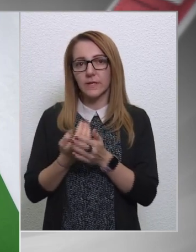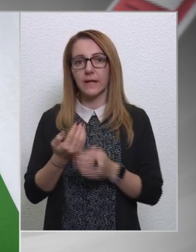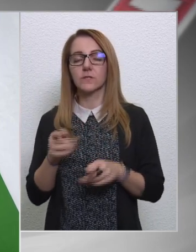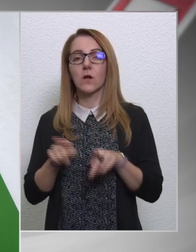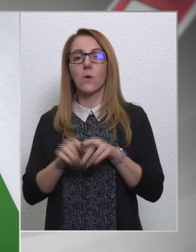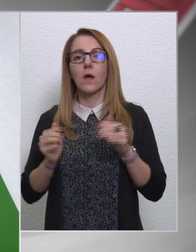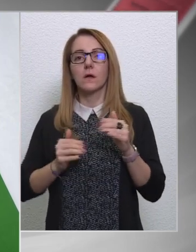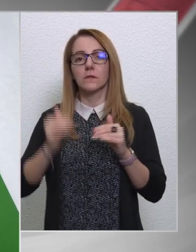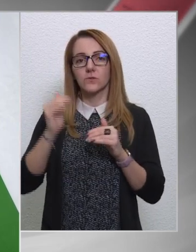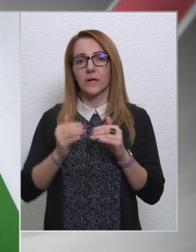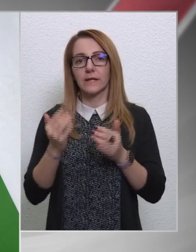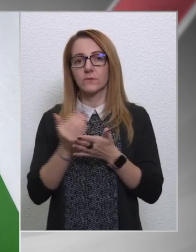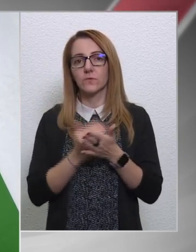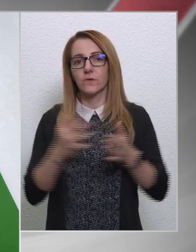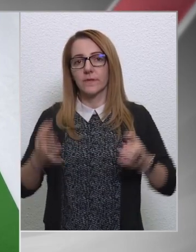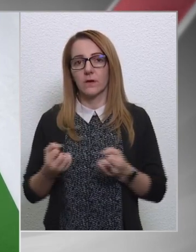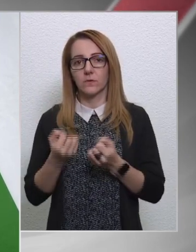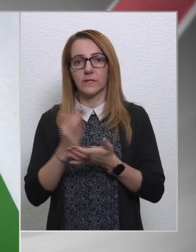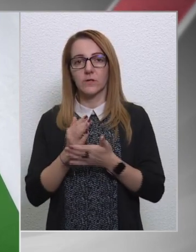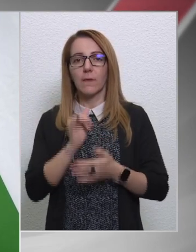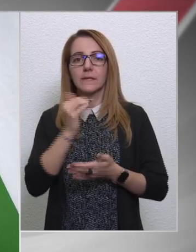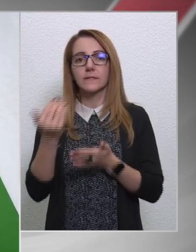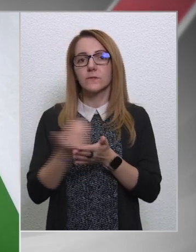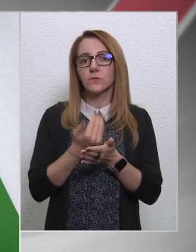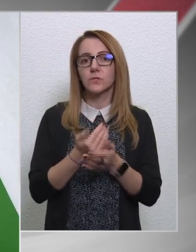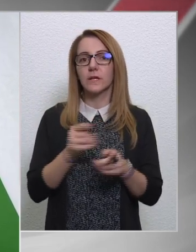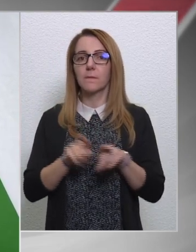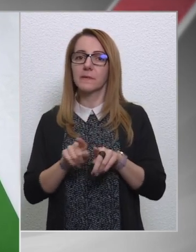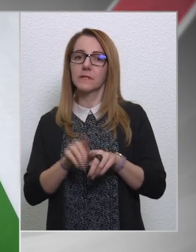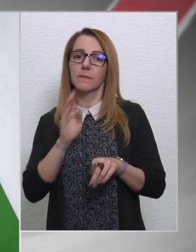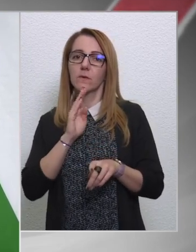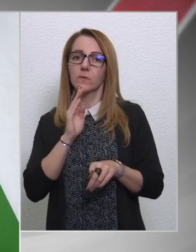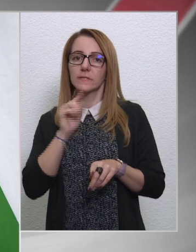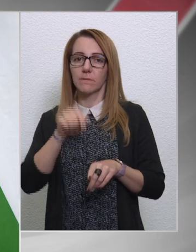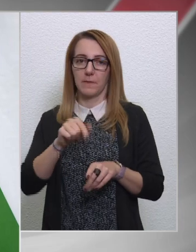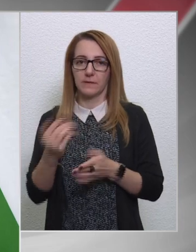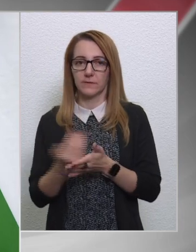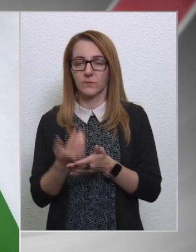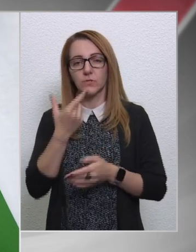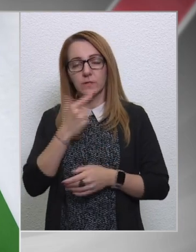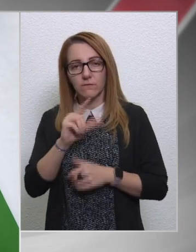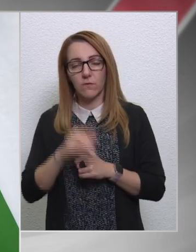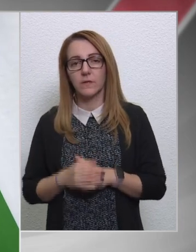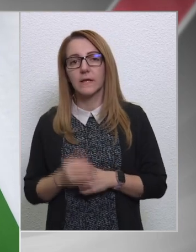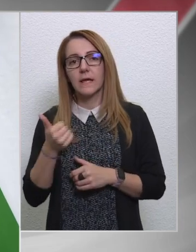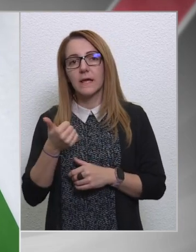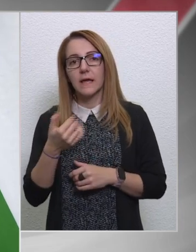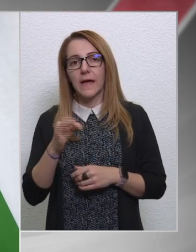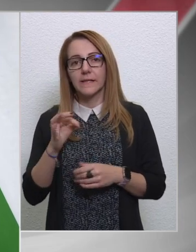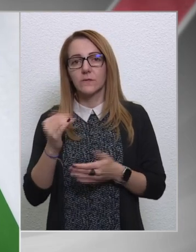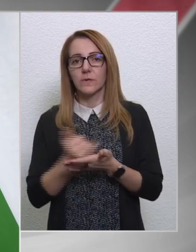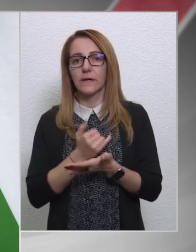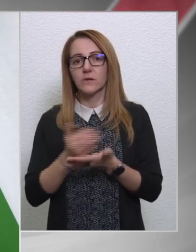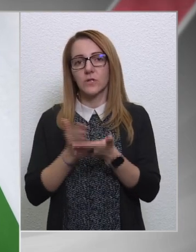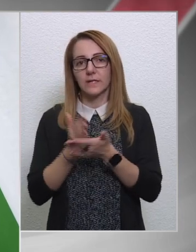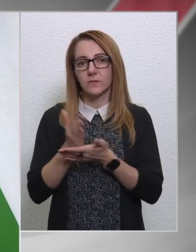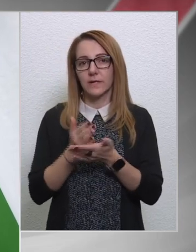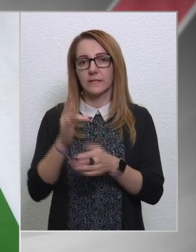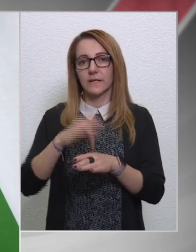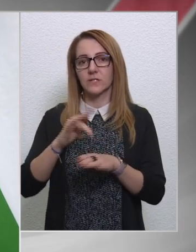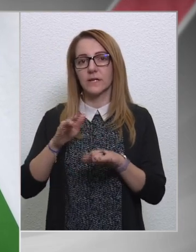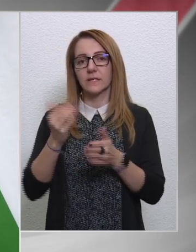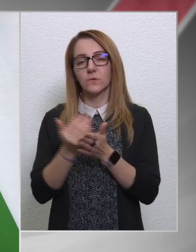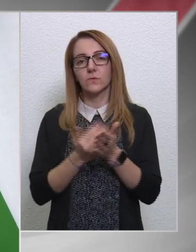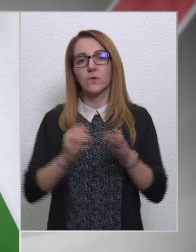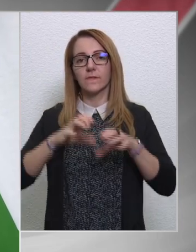törvényalkotása már nincs szükség, mint amilyenre az ő szívdésszakban szükség volt. Egyedül az igazságszolgátást érintő törvénycsomag az,